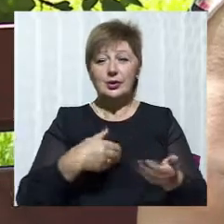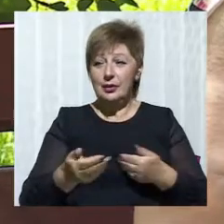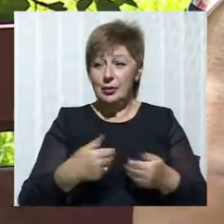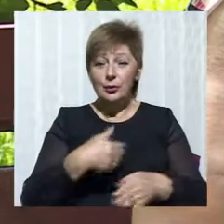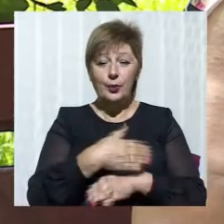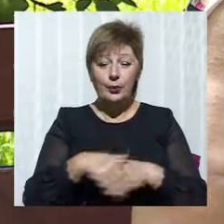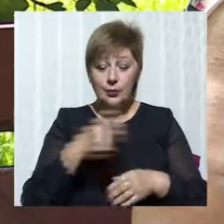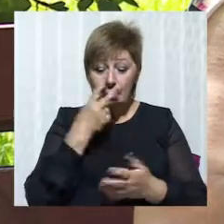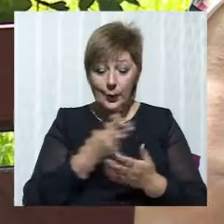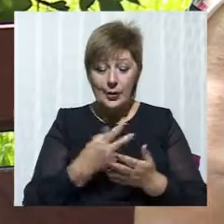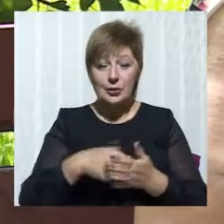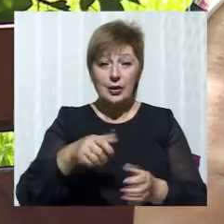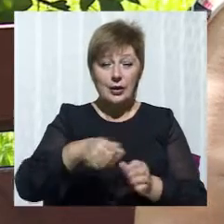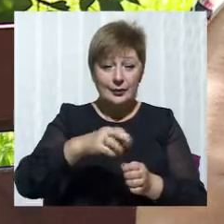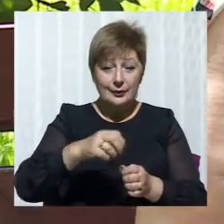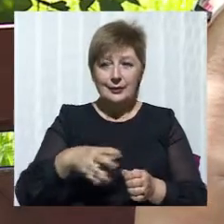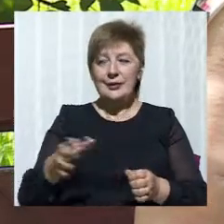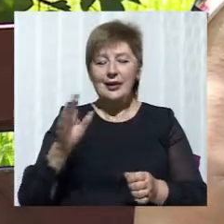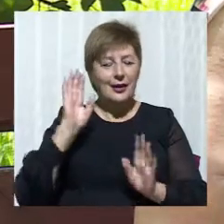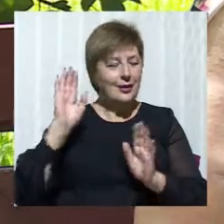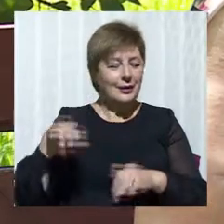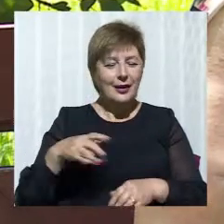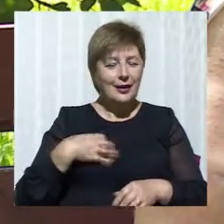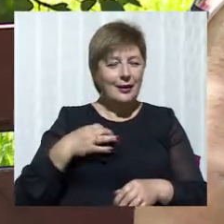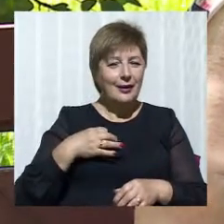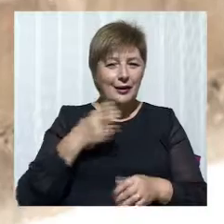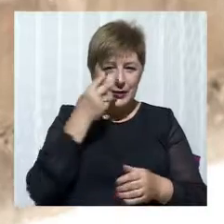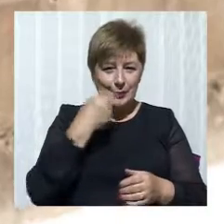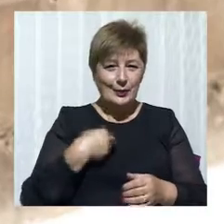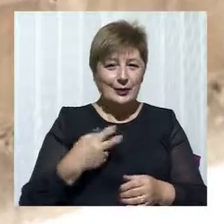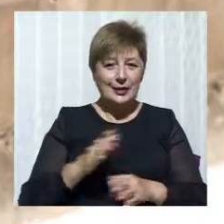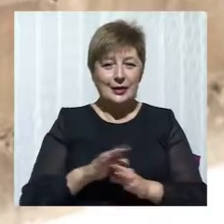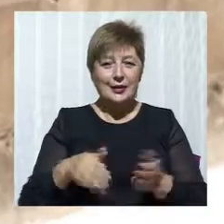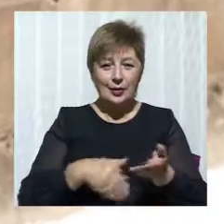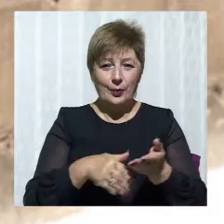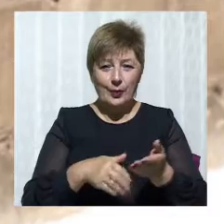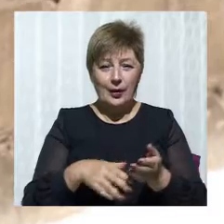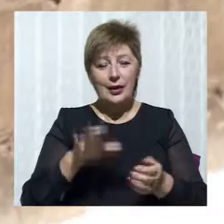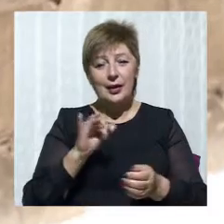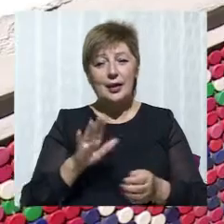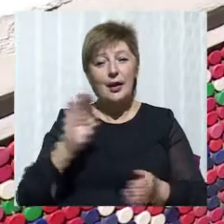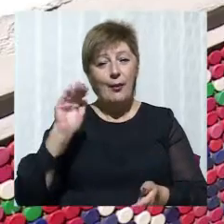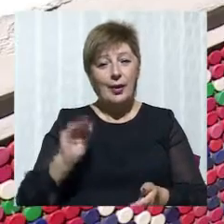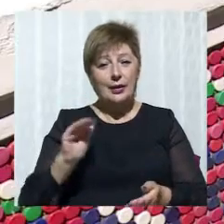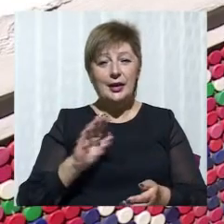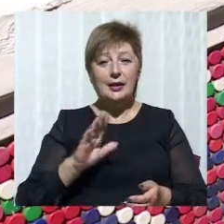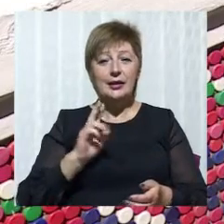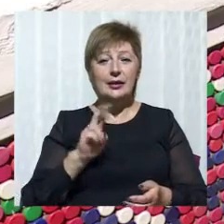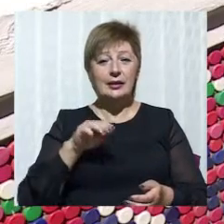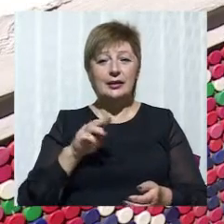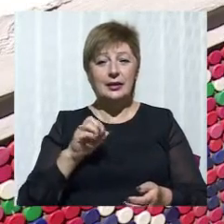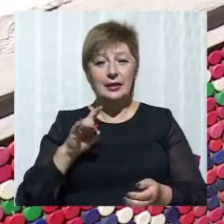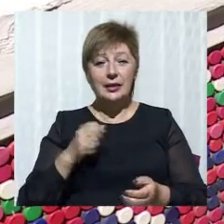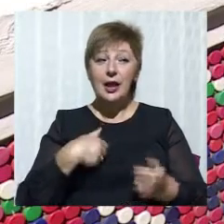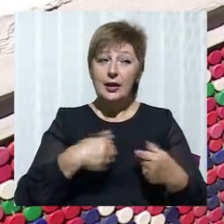кришку, нахиляються, відкручують і вже не звертають увагу, дивляться на них чи ні. Допомагає Тетяні і маленька Катерина. Я допомагаю